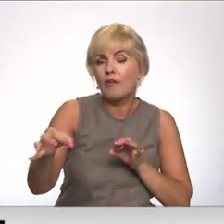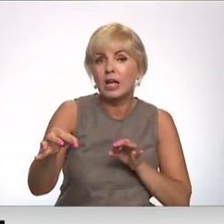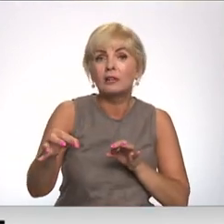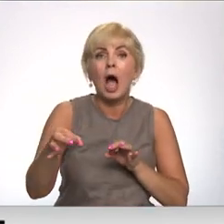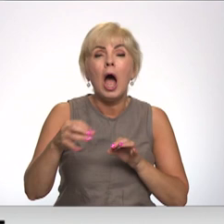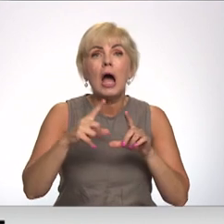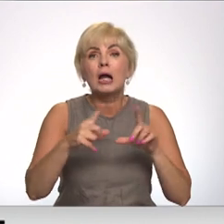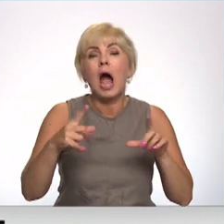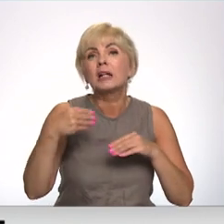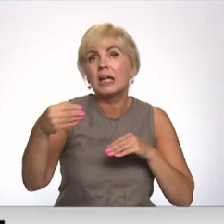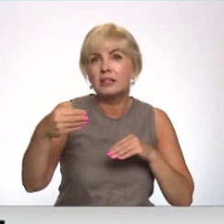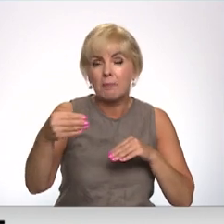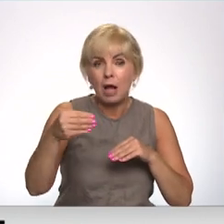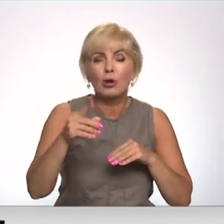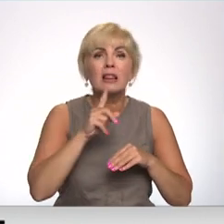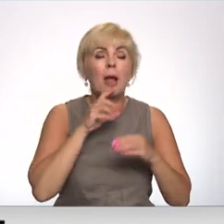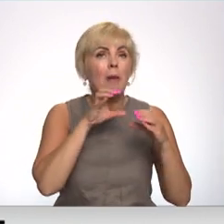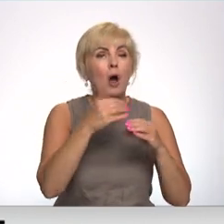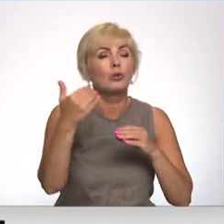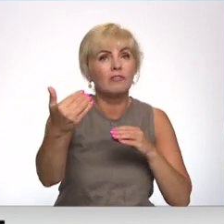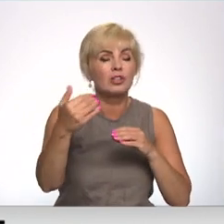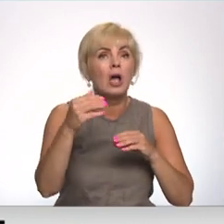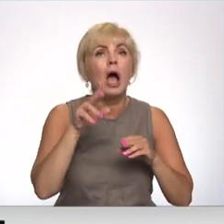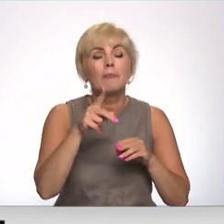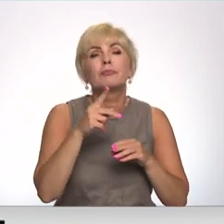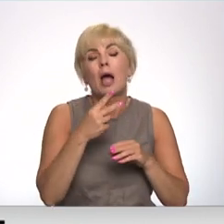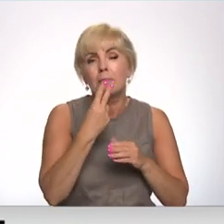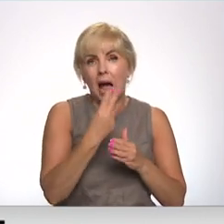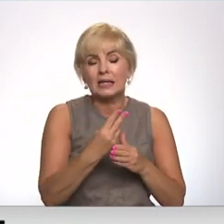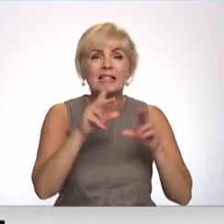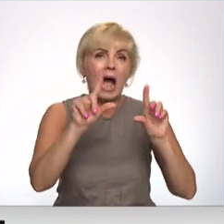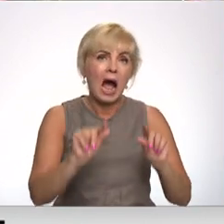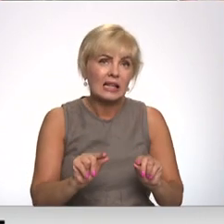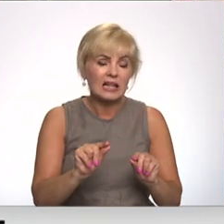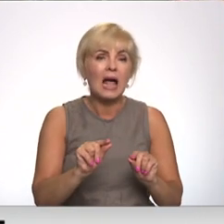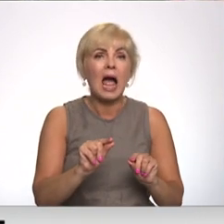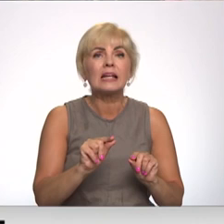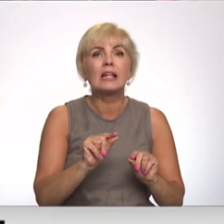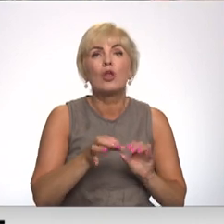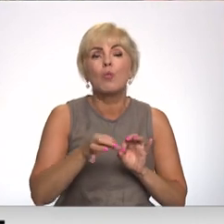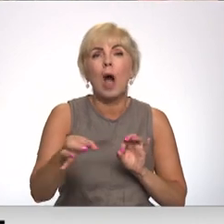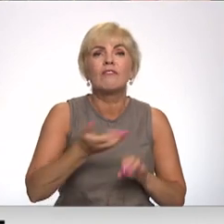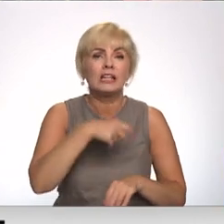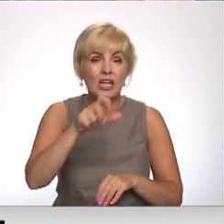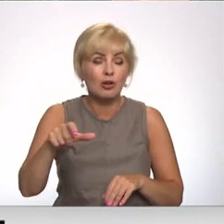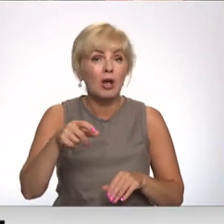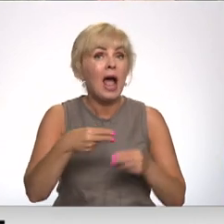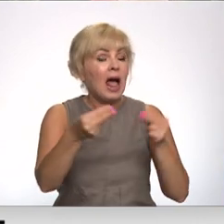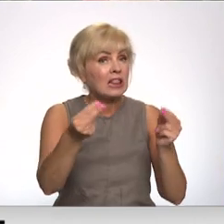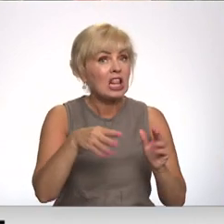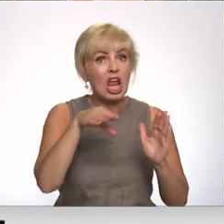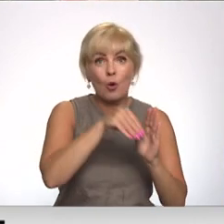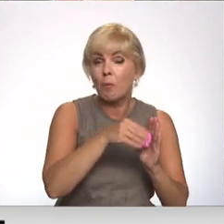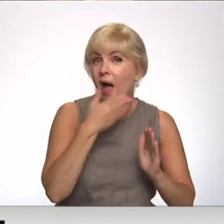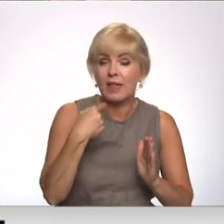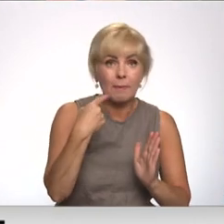izmantošana Liepājas autobusa parka reisos, kas paradz atlaidus novada iedzīvotājiem. Iepirkumā tas netika atrunāts un šobrīd, lai to integrētu,